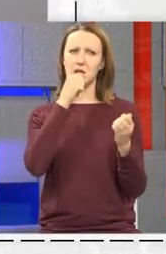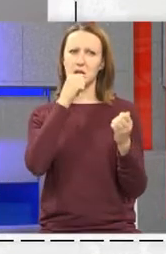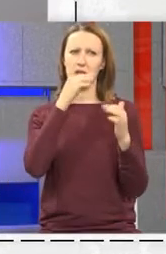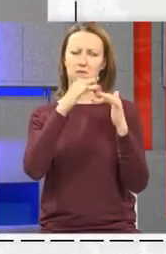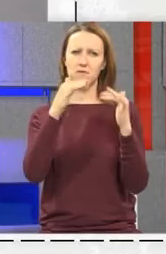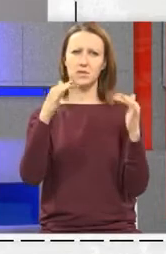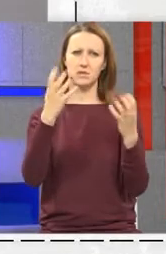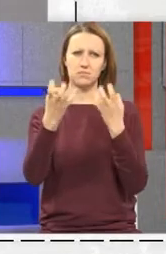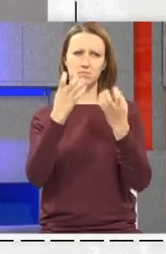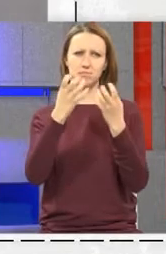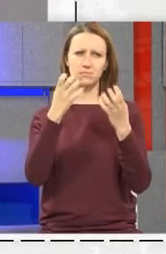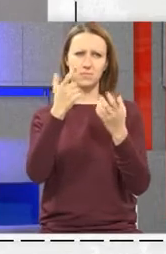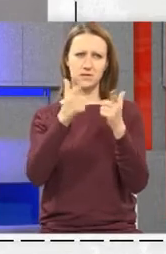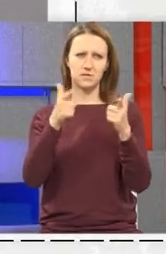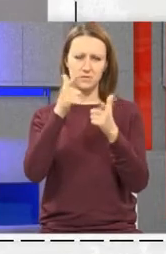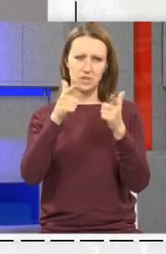razno razne efekti